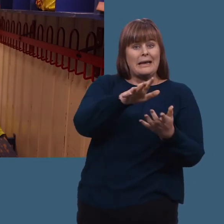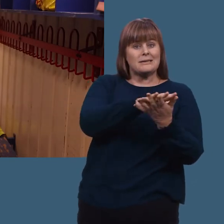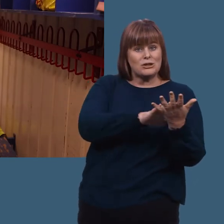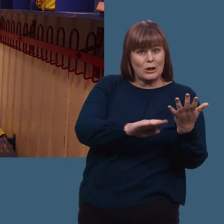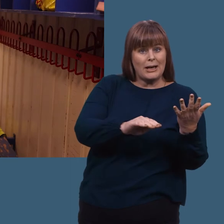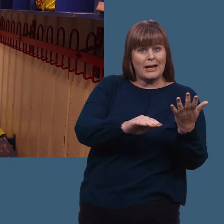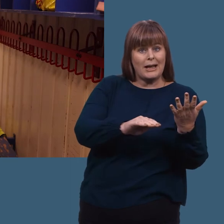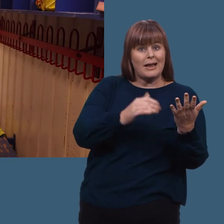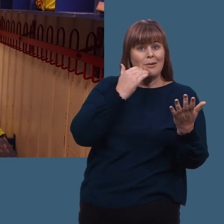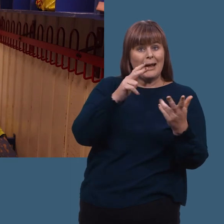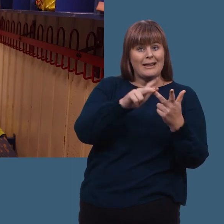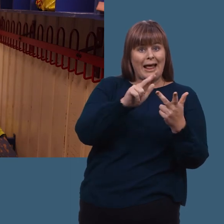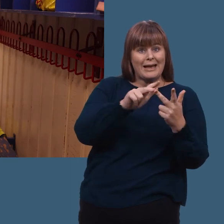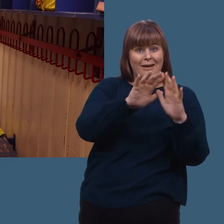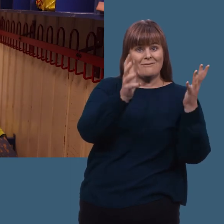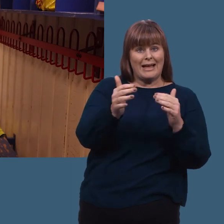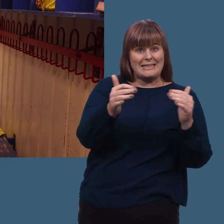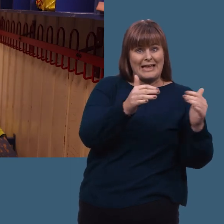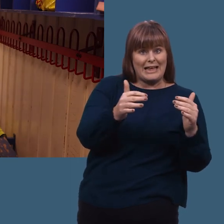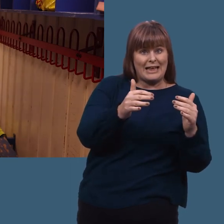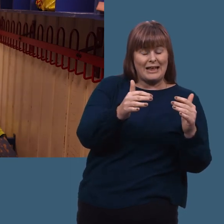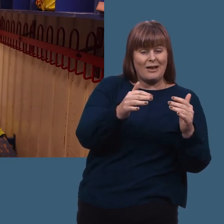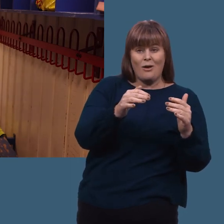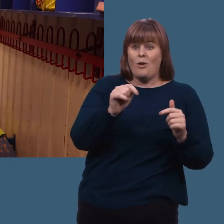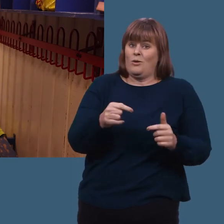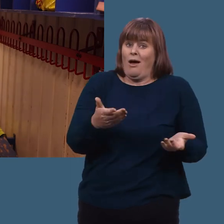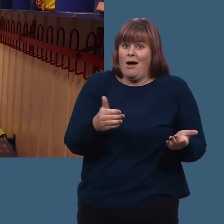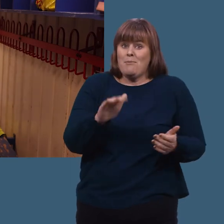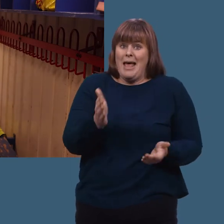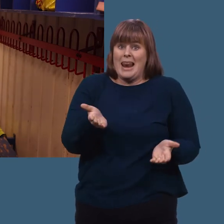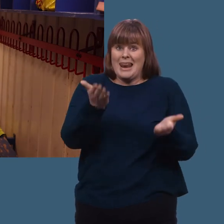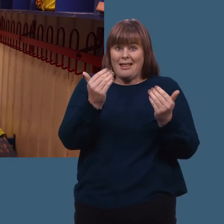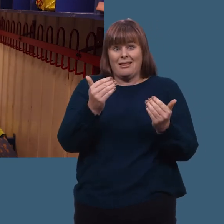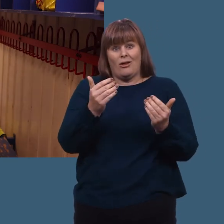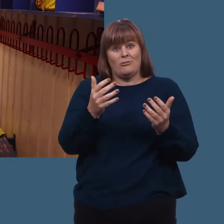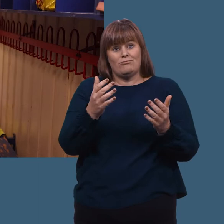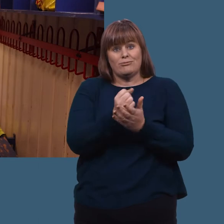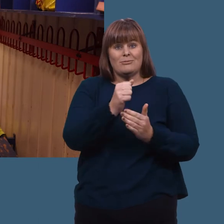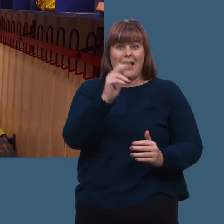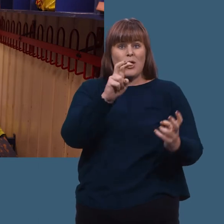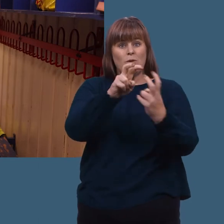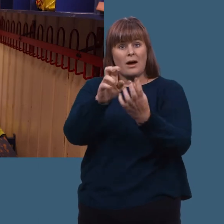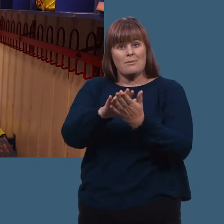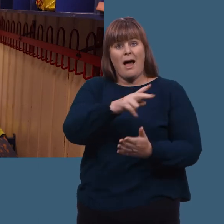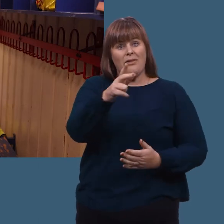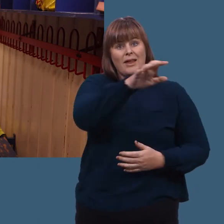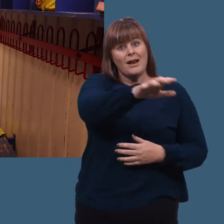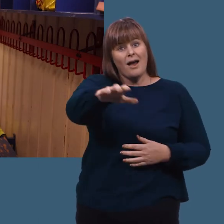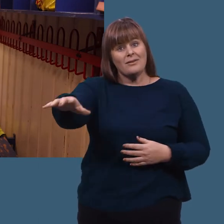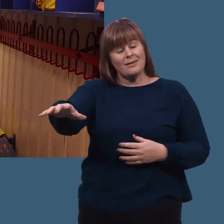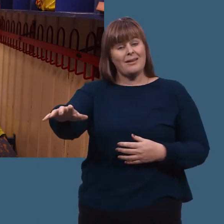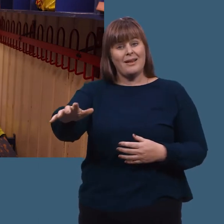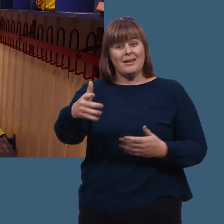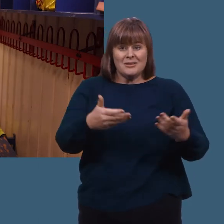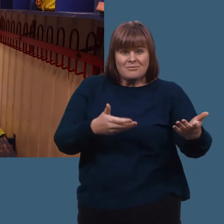mindre sannsynlig at det blir tredje verdenskrig. Og da er det mye enklere å få mer kontakt med de andre